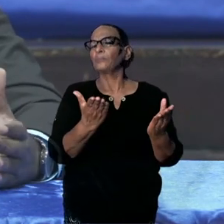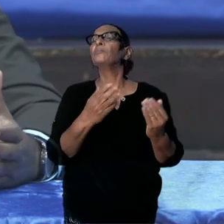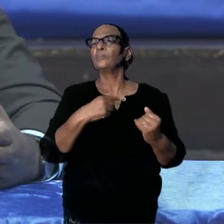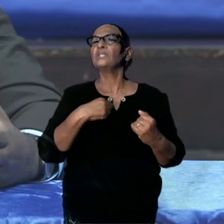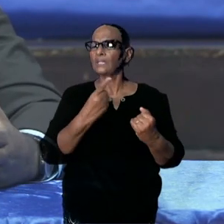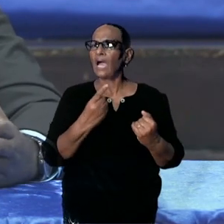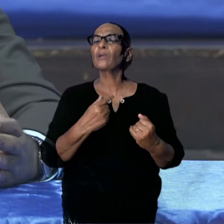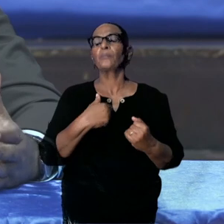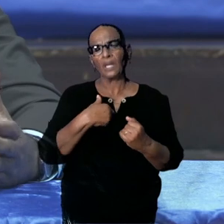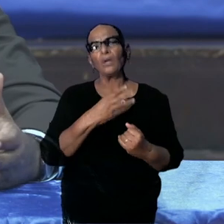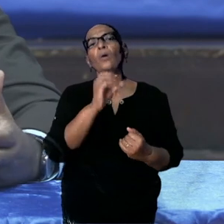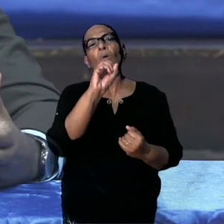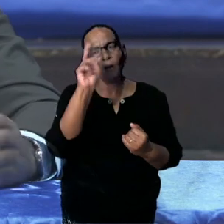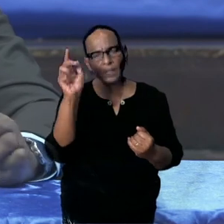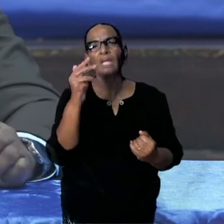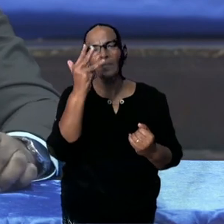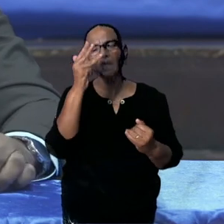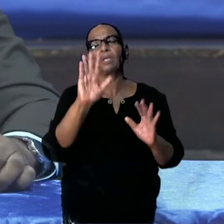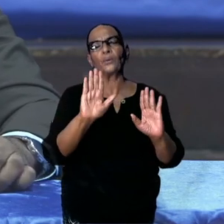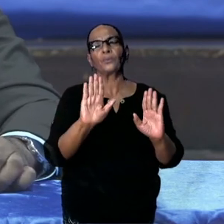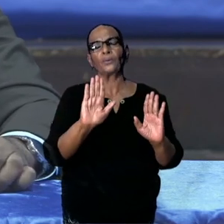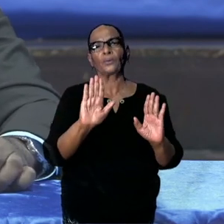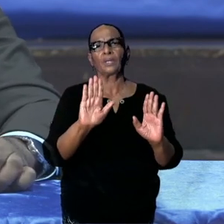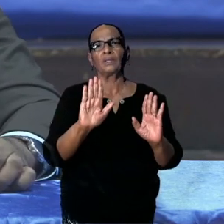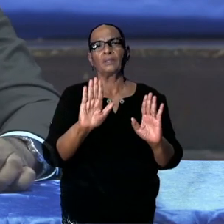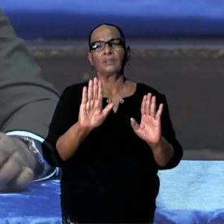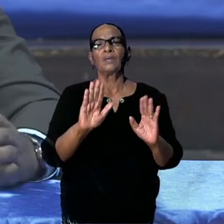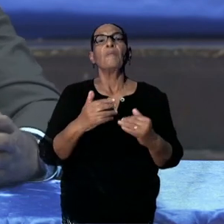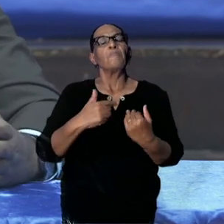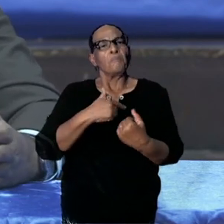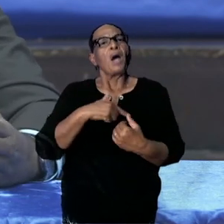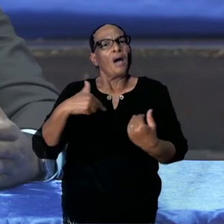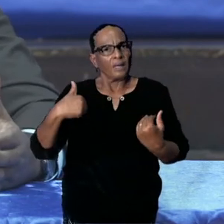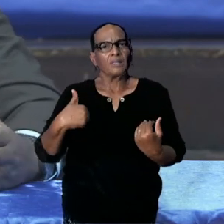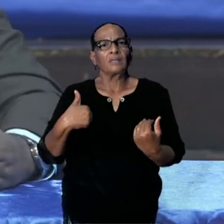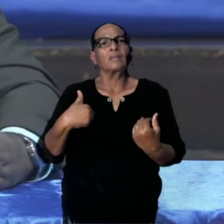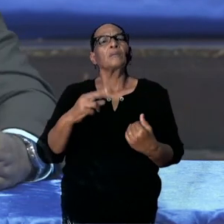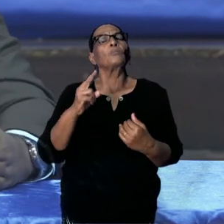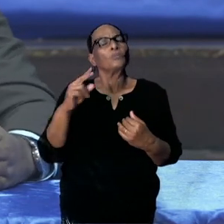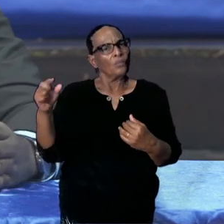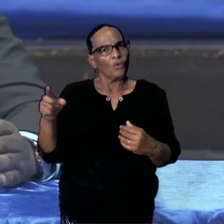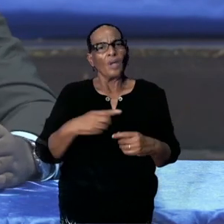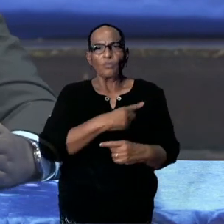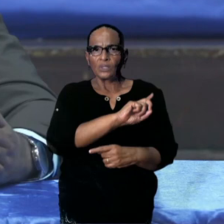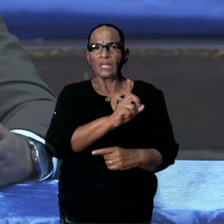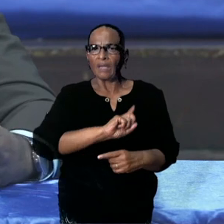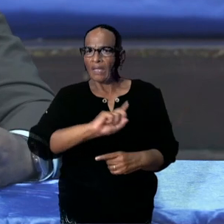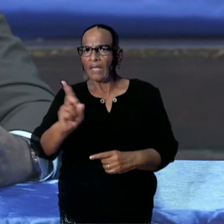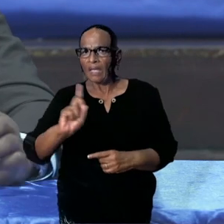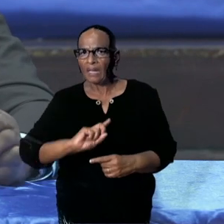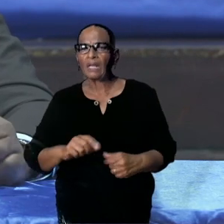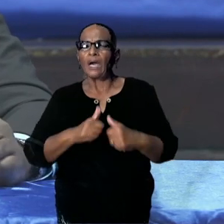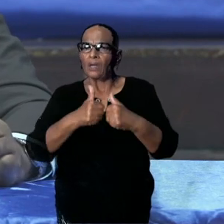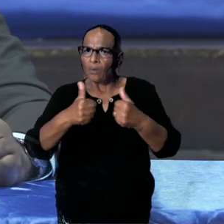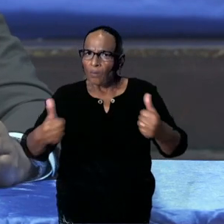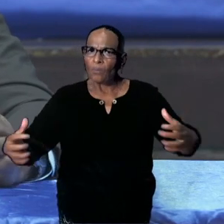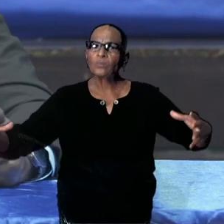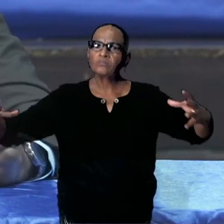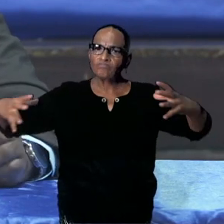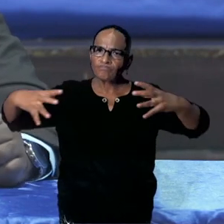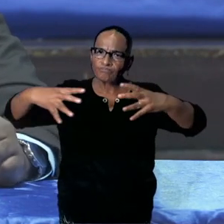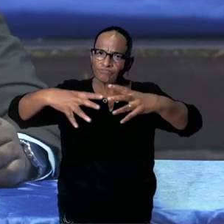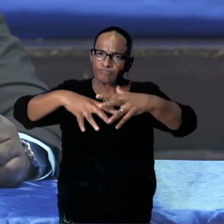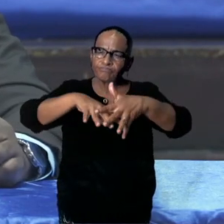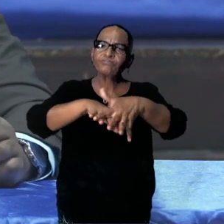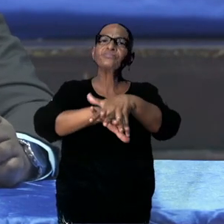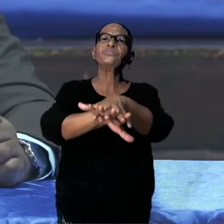Dus met al die zaken moeten we rekening houden. En we moeten elkaar kunnen vinden. Het is een gezamenlijke verantwoordelijkheid.